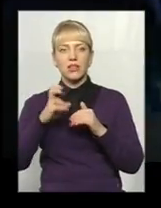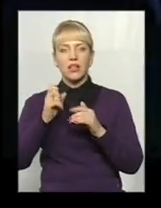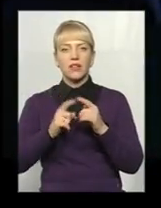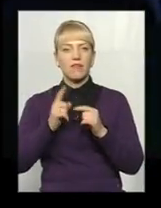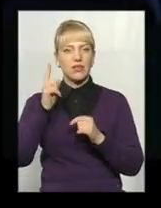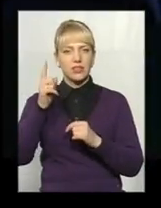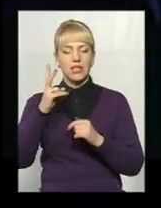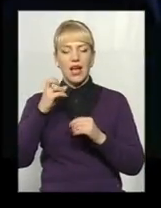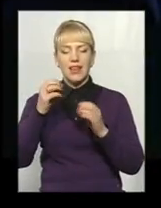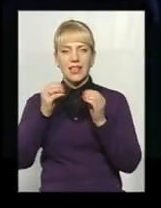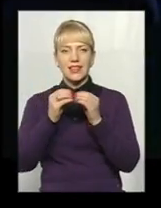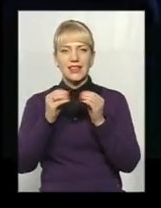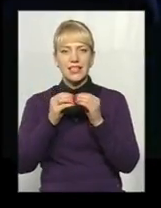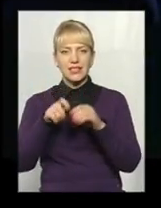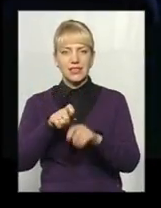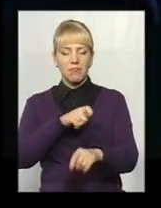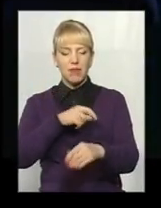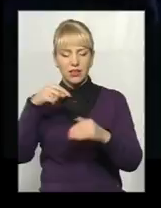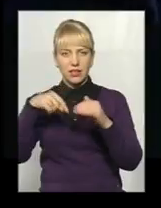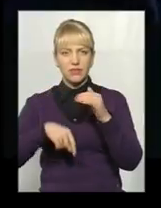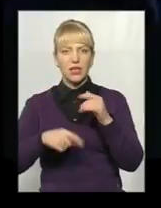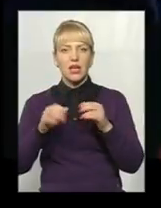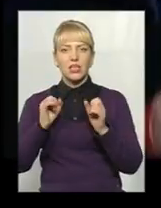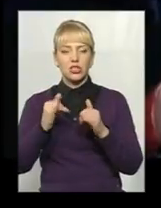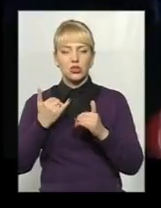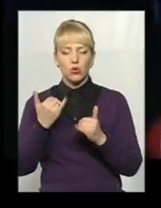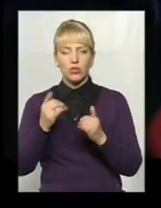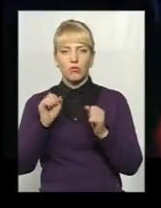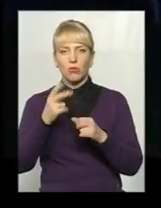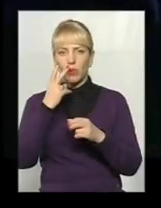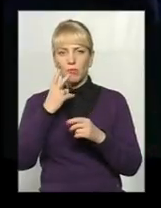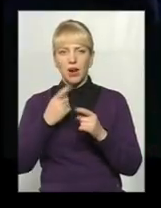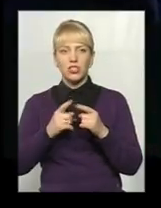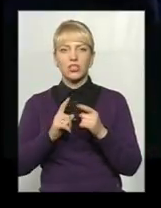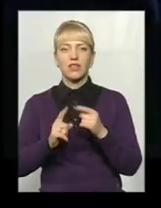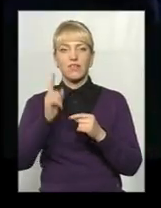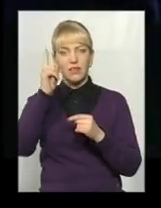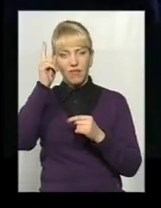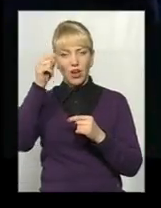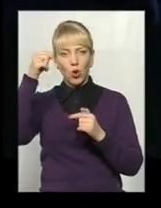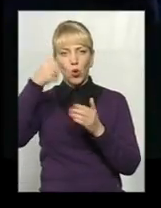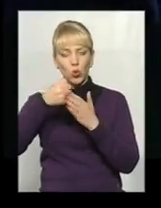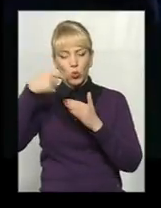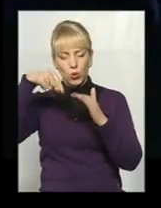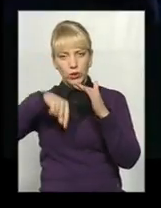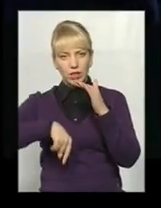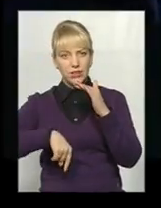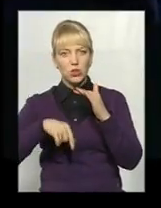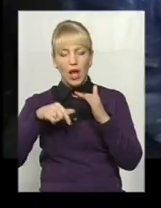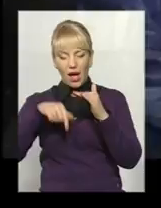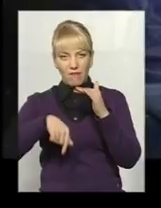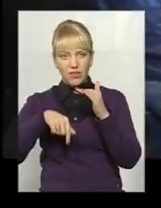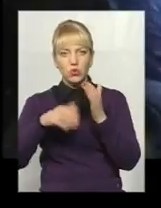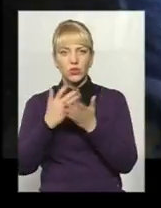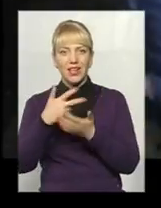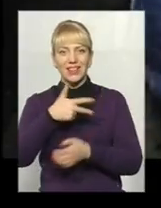метрів. І ось сьогодні наші відвідувачі можуть побачити від верхніх поверхів до самих нижніх, а знизу їх зберігається ще три поверхи.